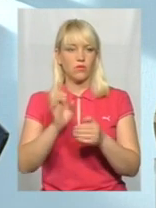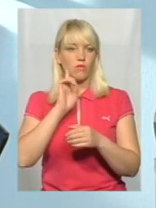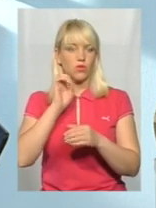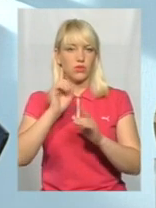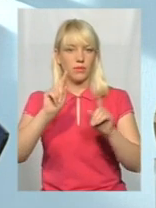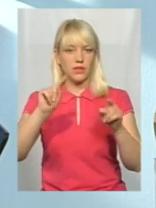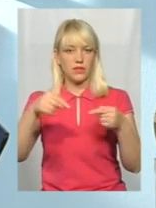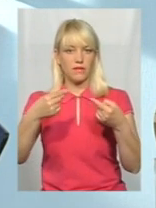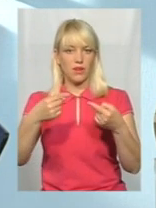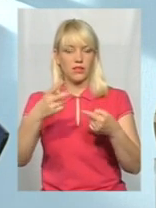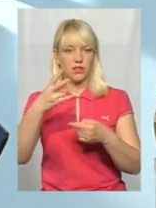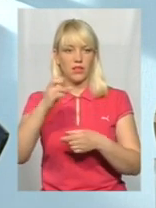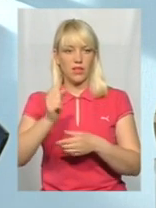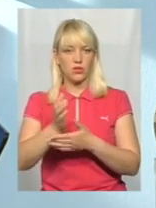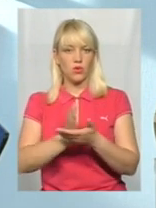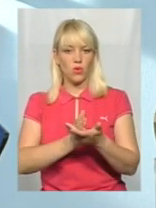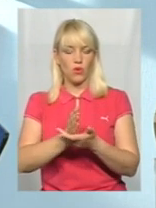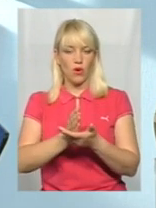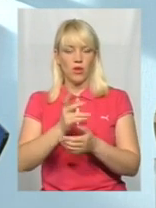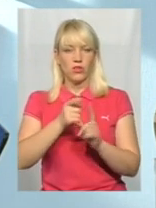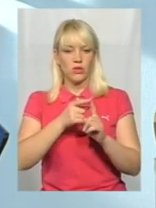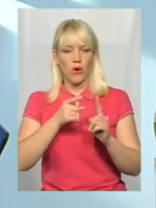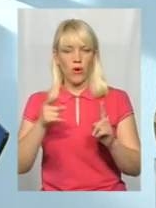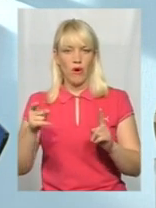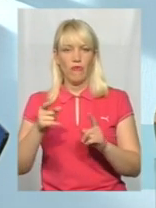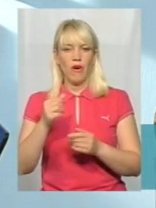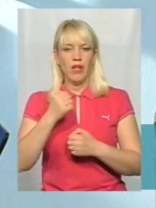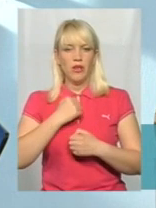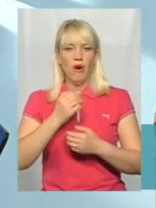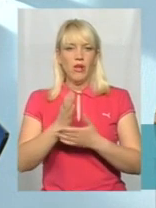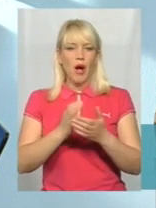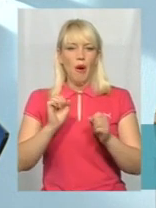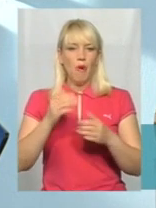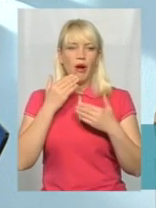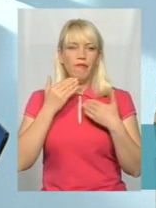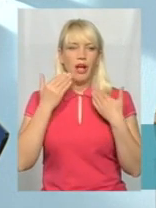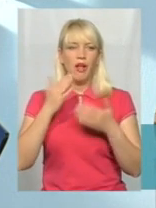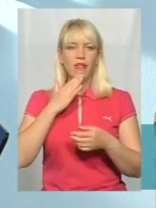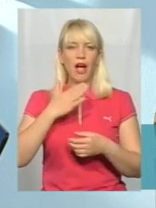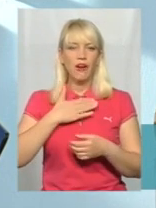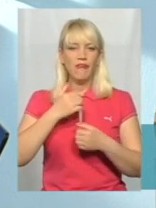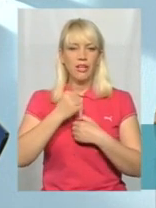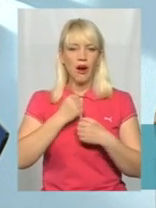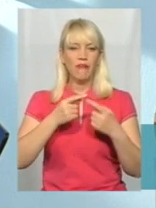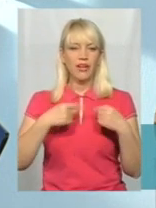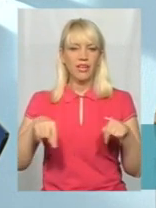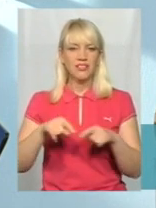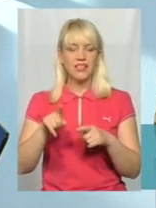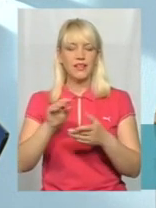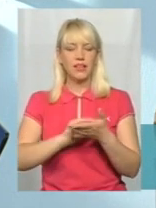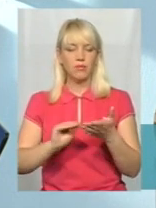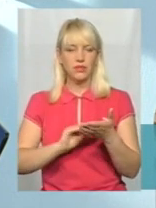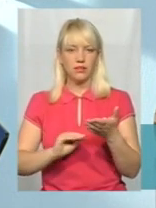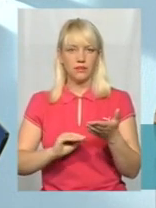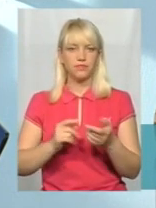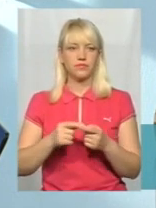призивають на строкову військову службу, він може безпосередньо звернутися до нас у військову частину, взяти відношення на